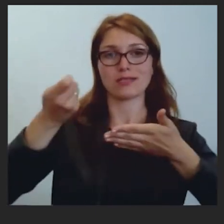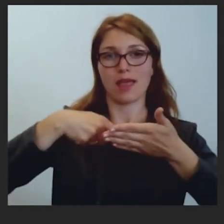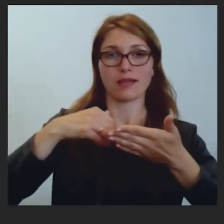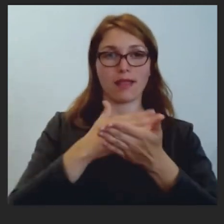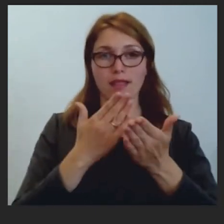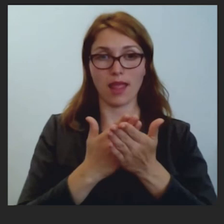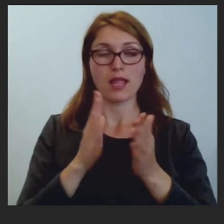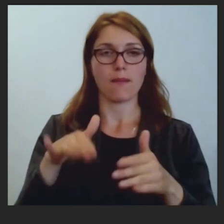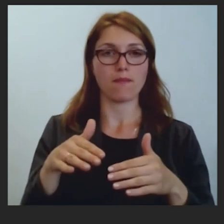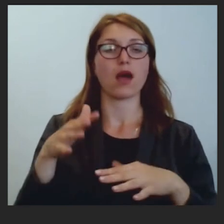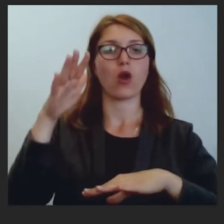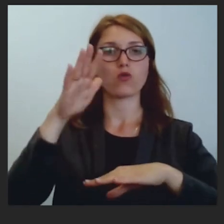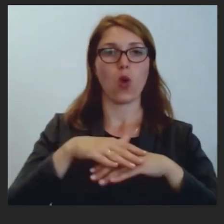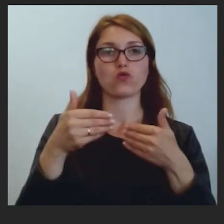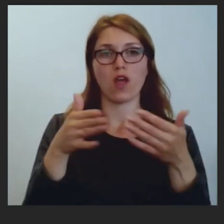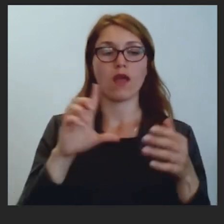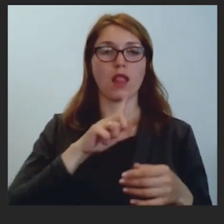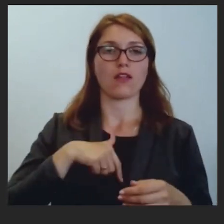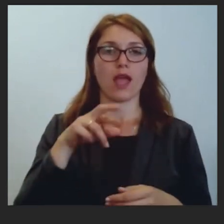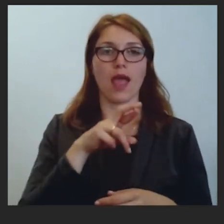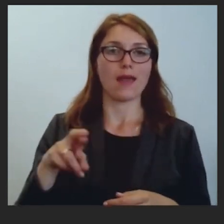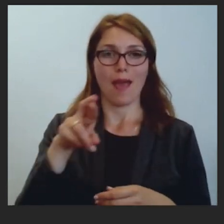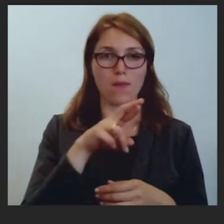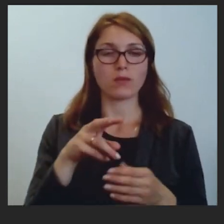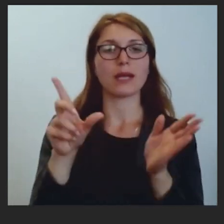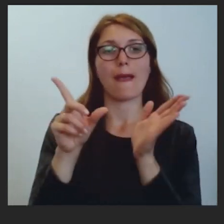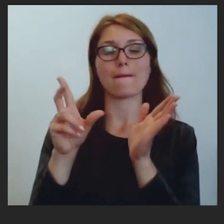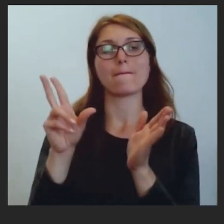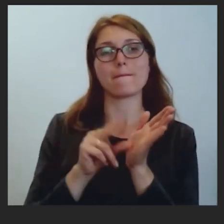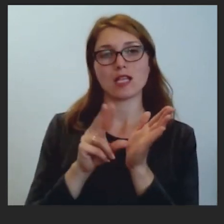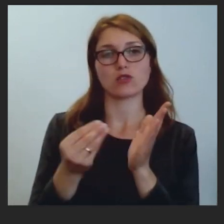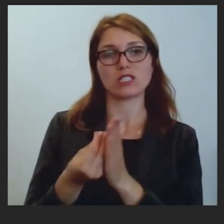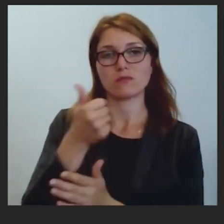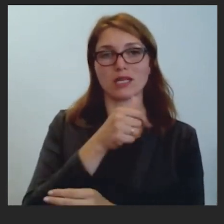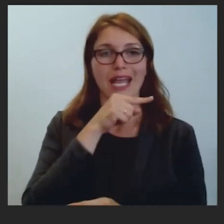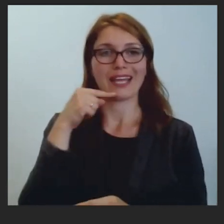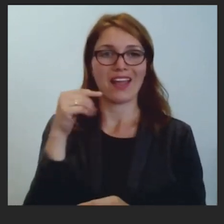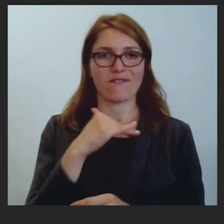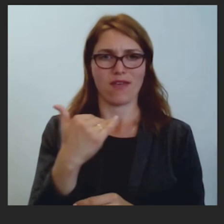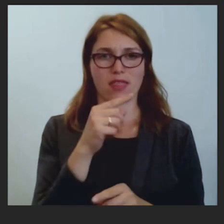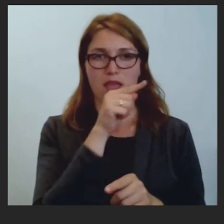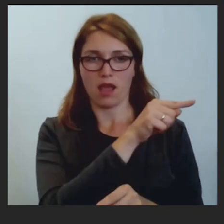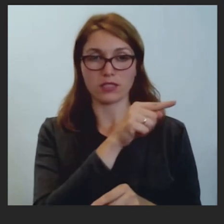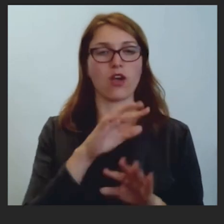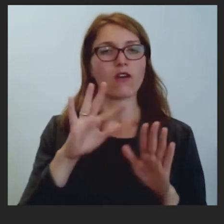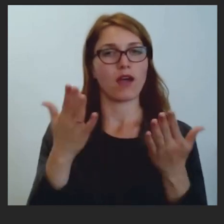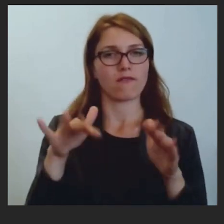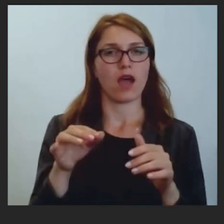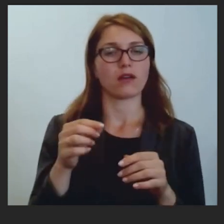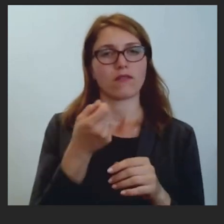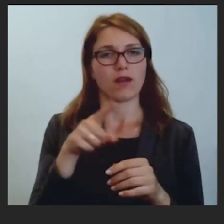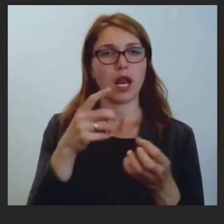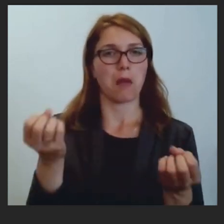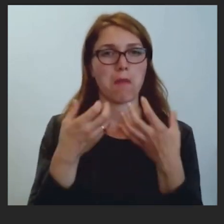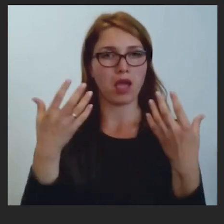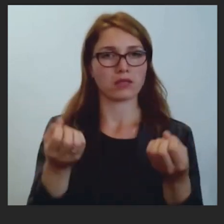jautājums par konta atvēršanu Latvijas Republikas piešķirto pensiju izmaksāju uz Krievijas federāciju. Gribēja pavēcāt vai varat vairāk nokomentēt?